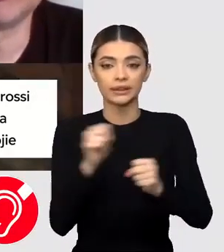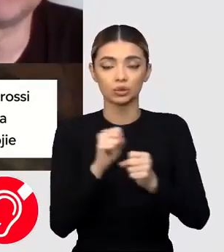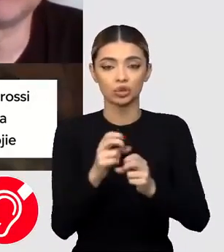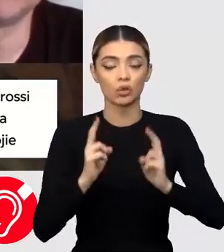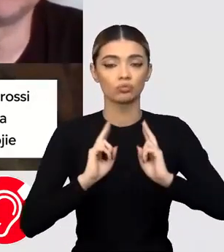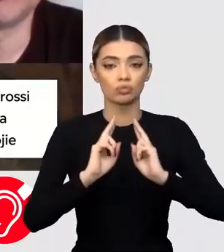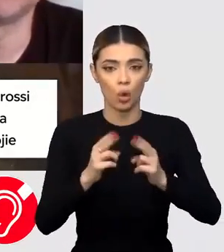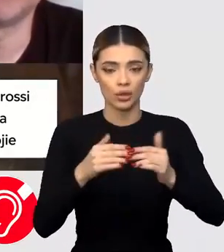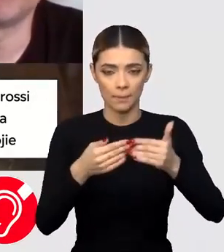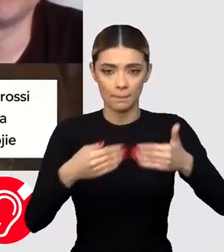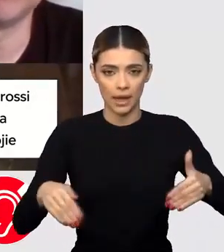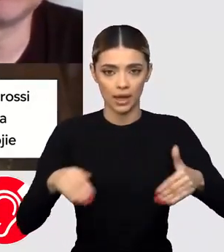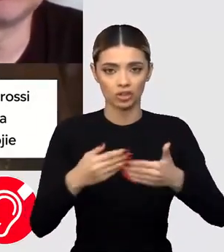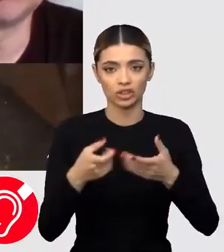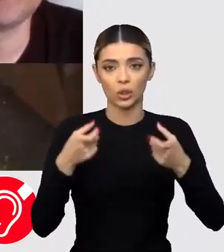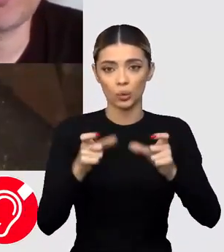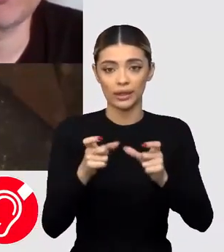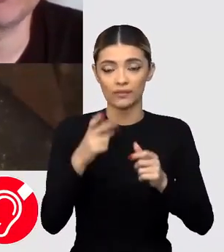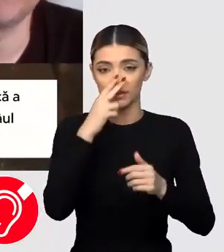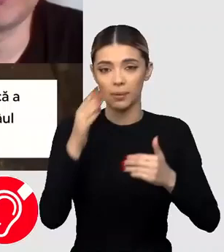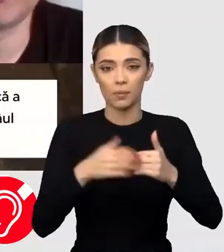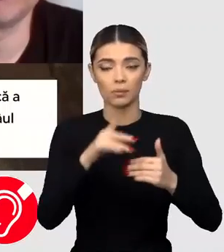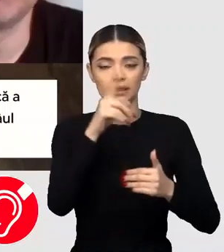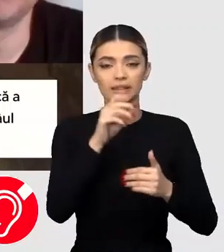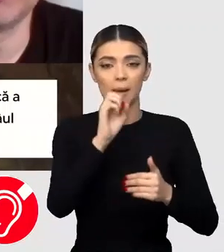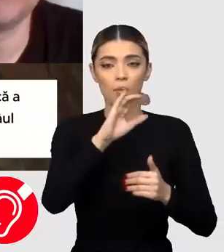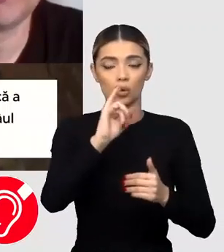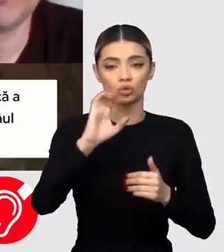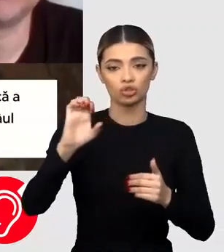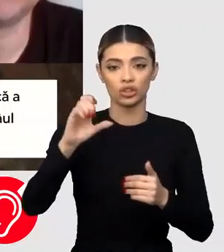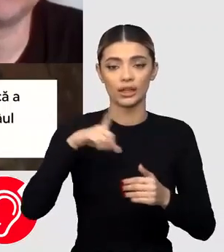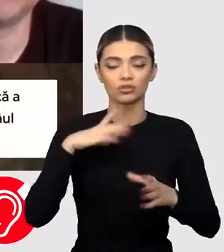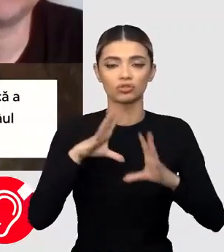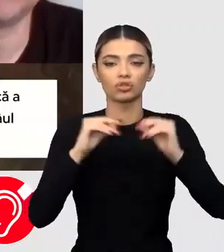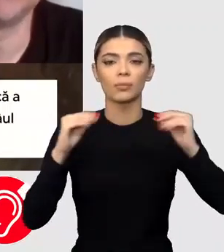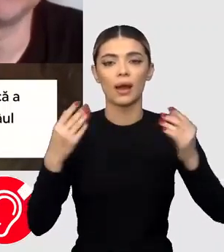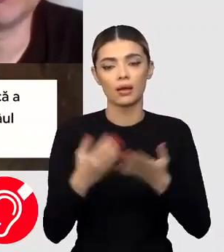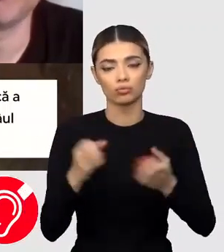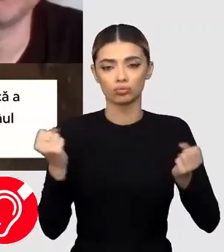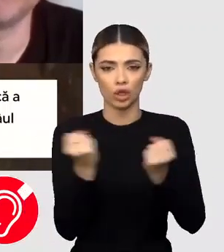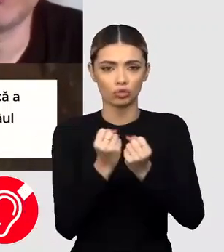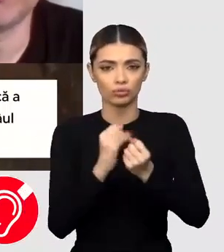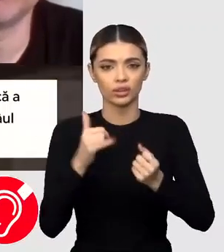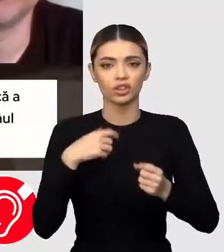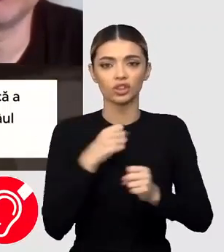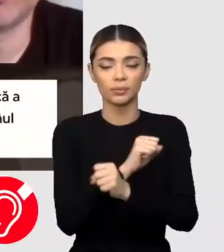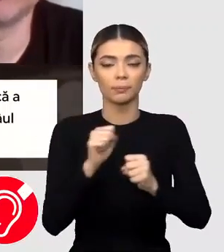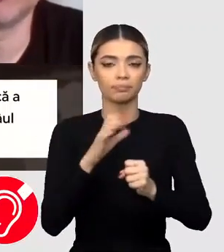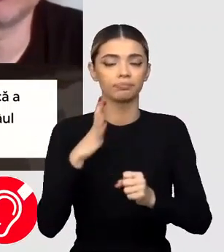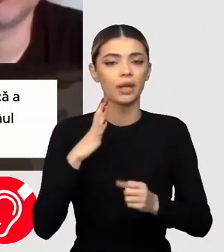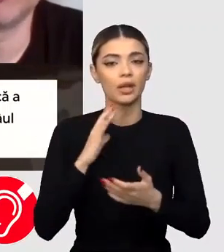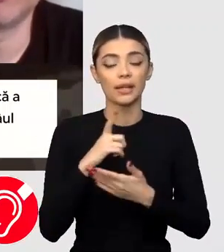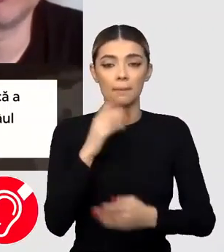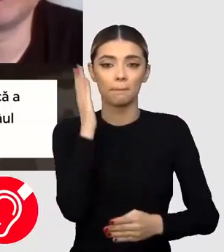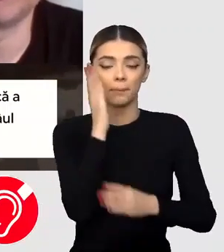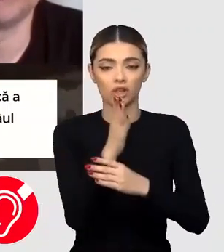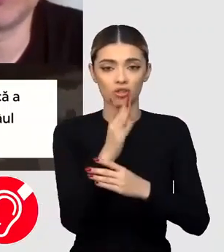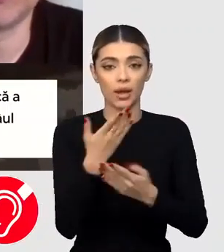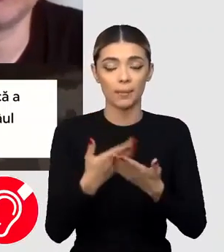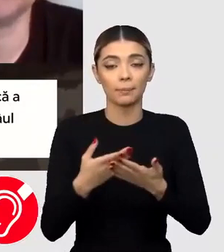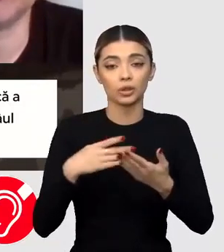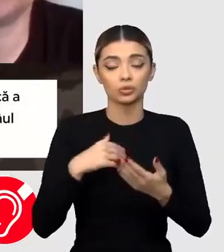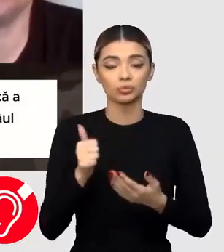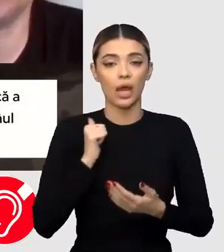să nu uităm că în zona Zaporoșe sunt cele mai mari lupte. Aceasta este direcția principală de atac a